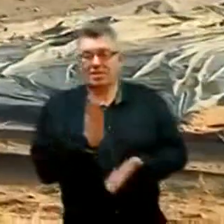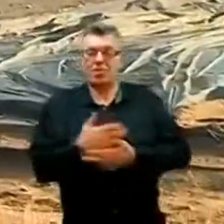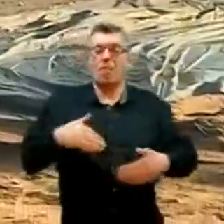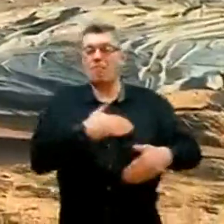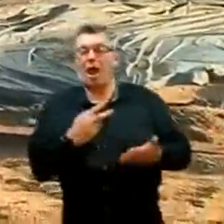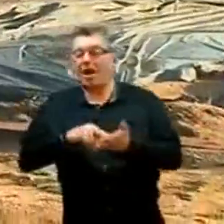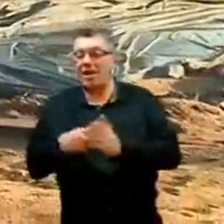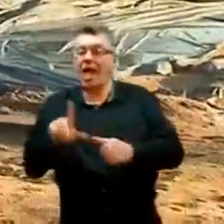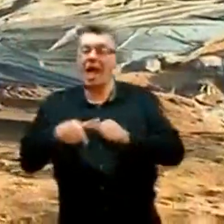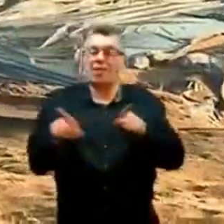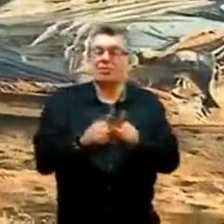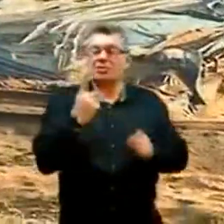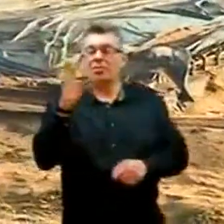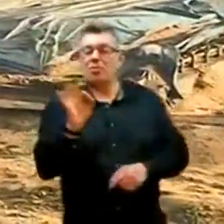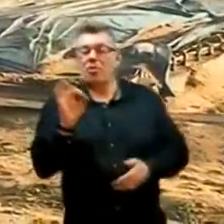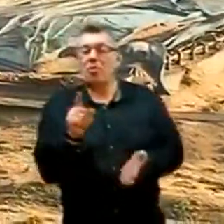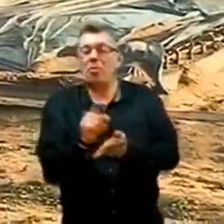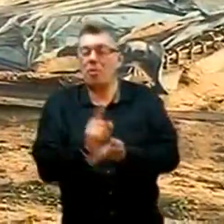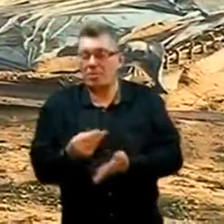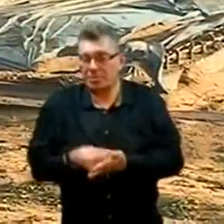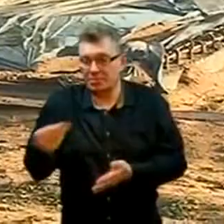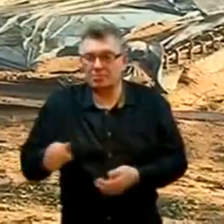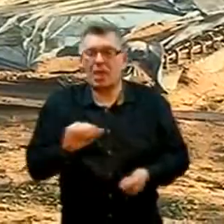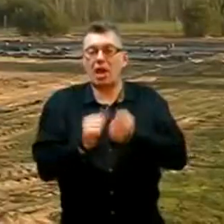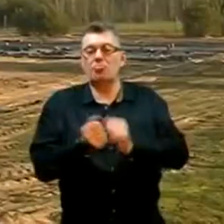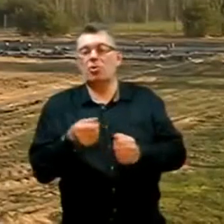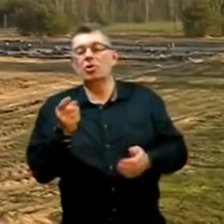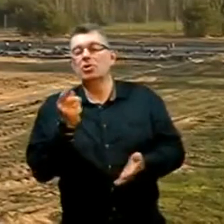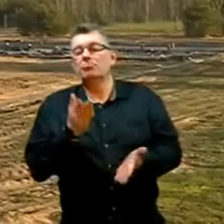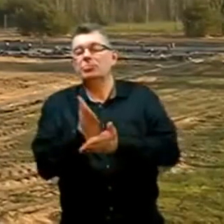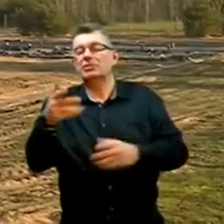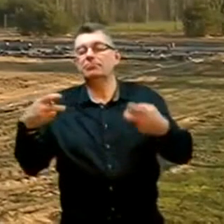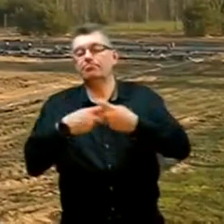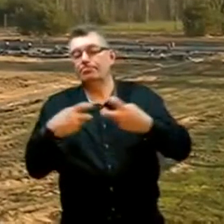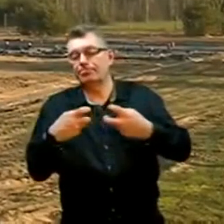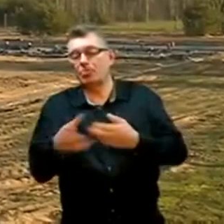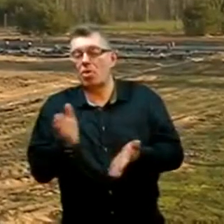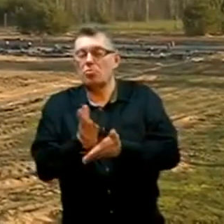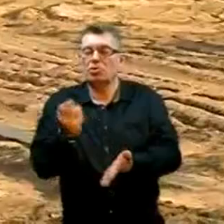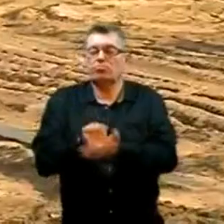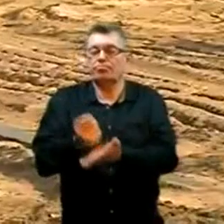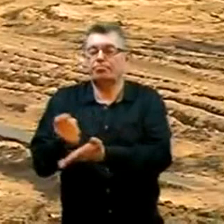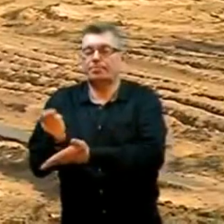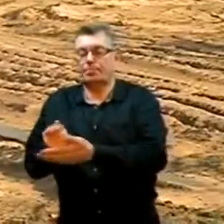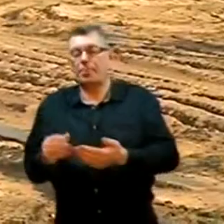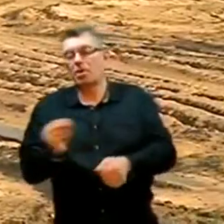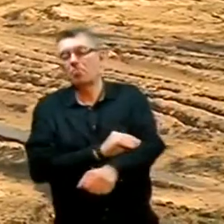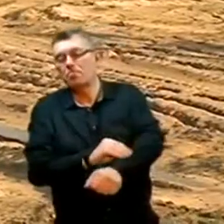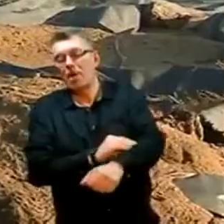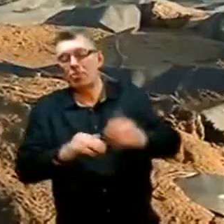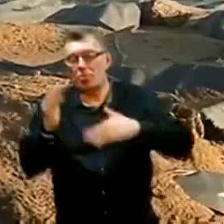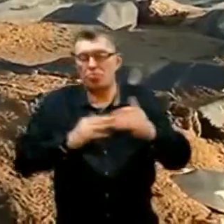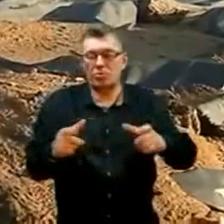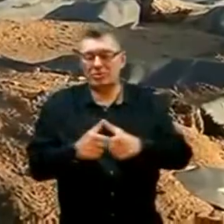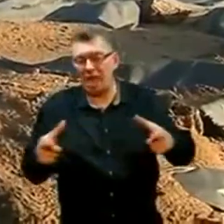podatku lub poprzez stronę internetową kupując materiały budowlane. Tyle na ile pozwala nam budżet, kilka bloczków silikatowych,